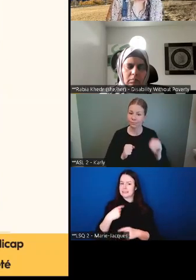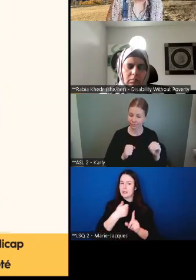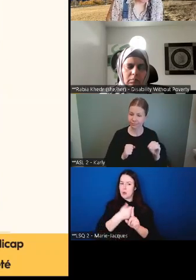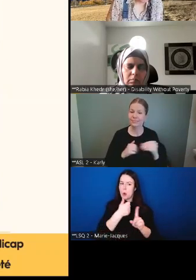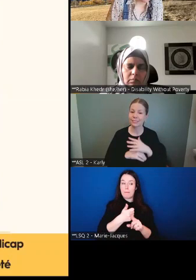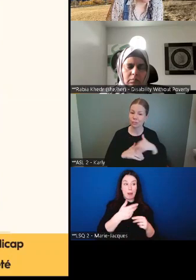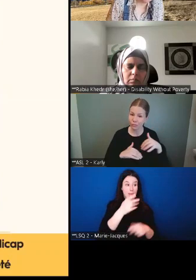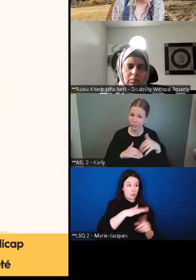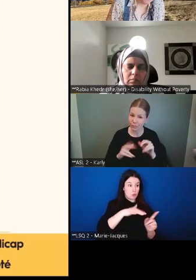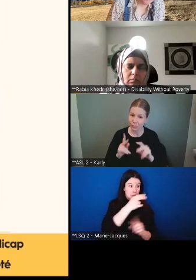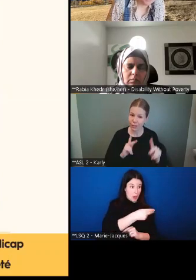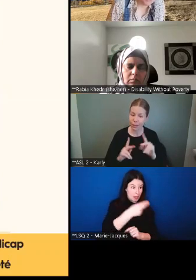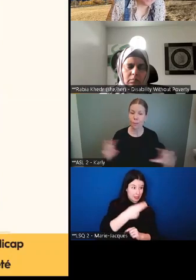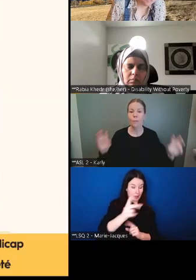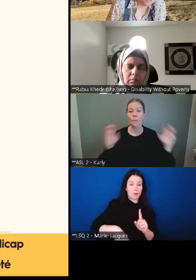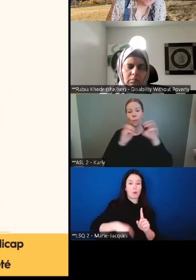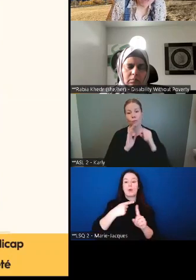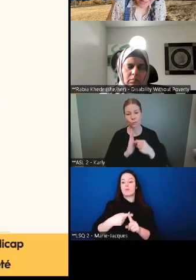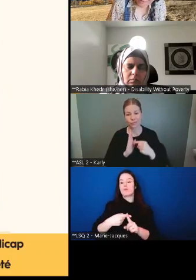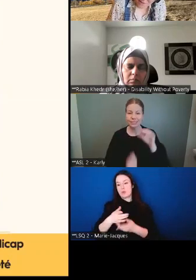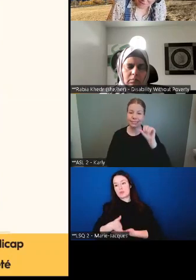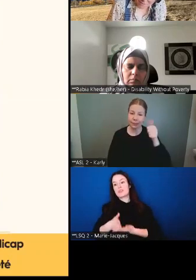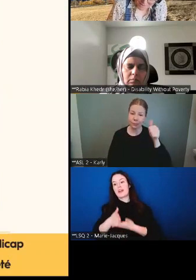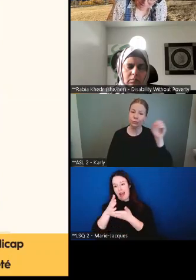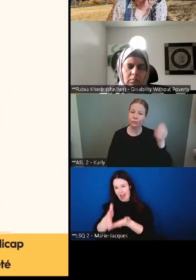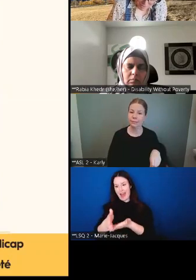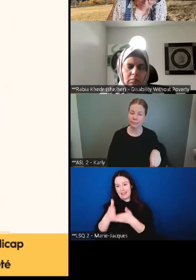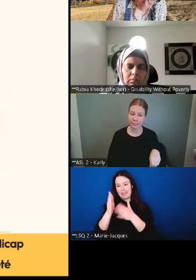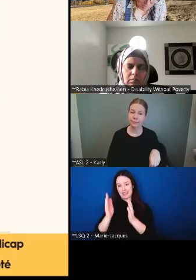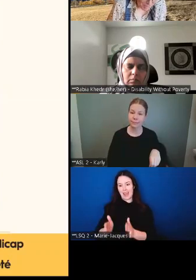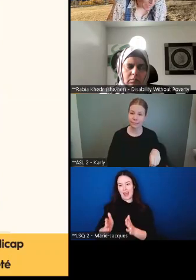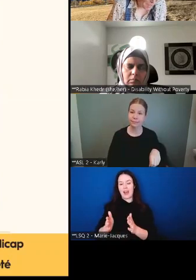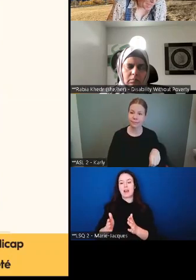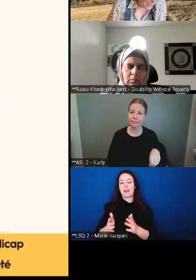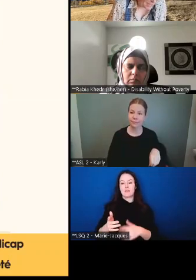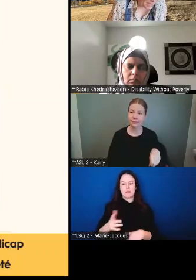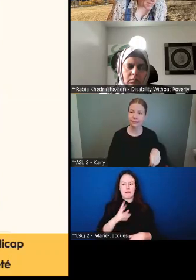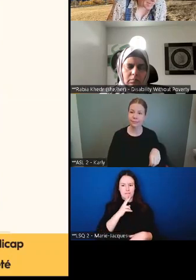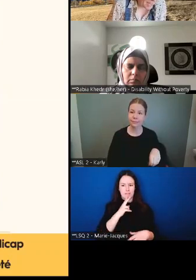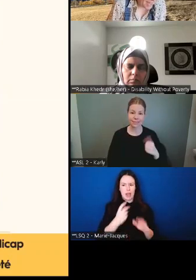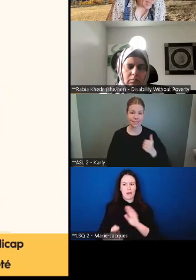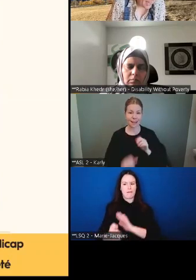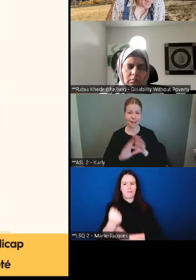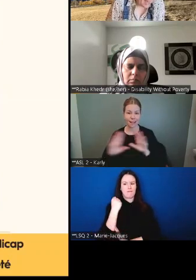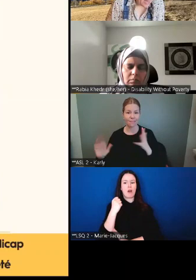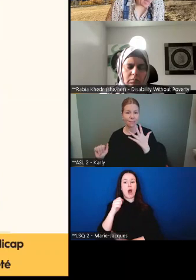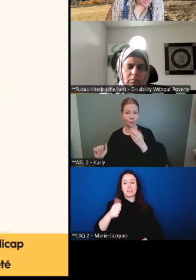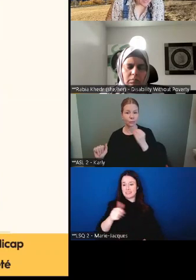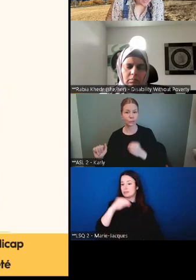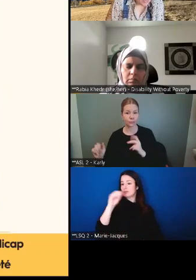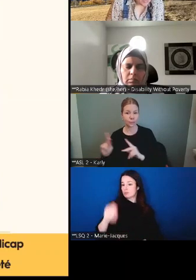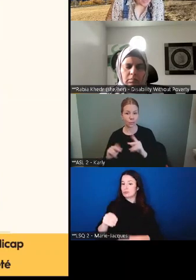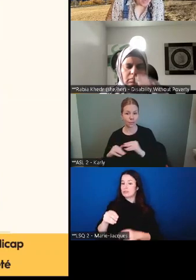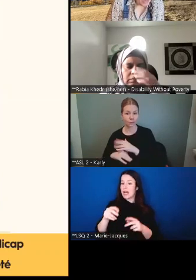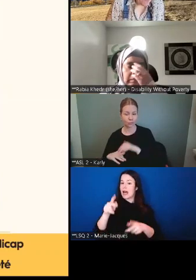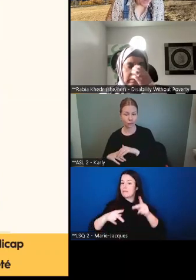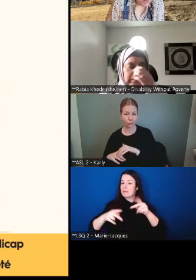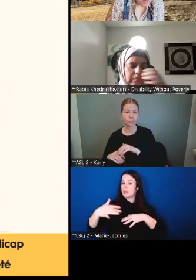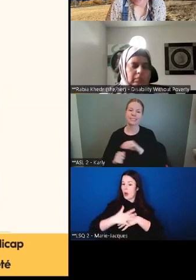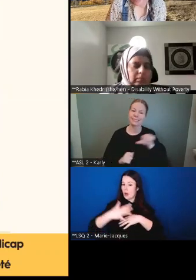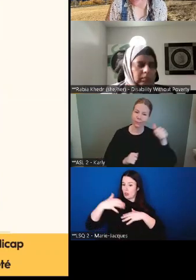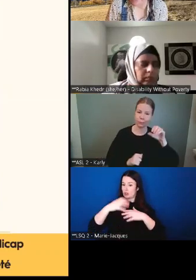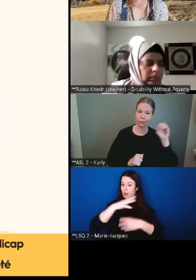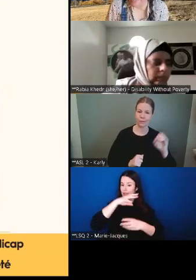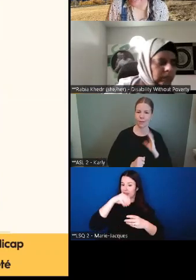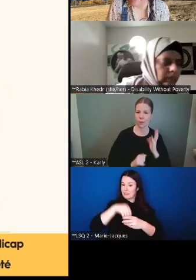y avait une représentation autochtone plus élevée. 10 % des personnes étaient autochtones par rapport à 5 % de la